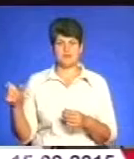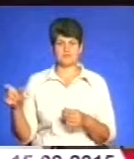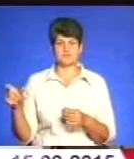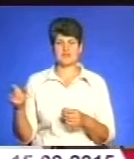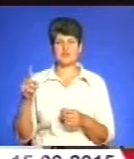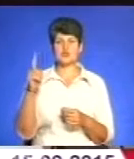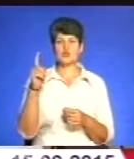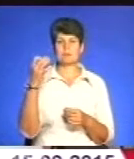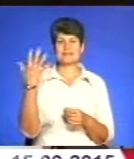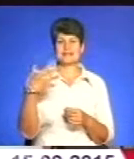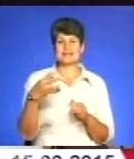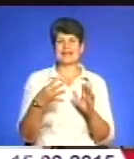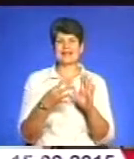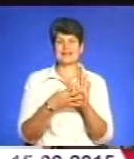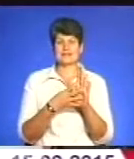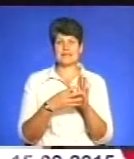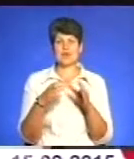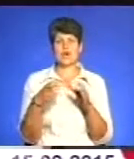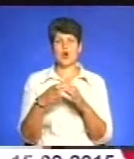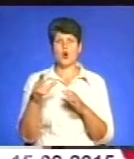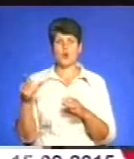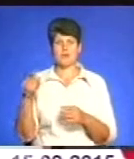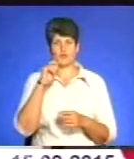159 громад в Україні,